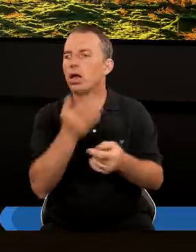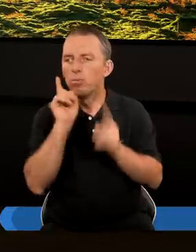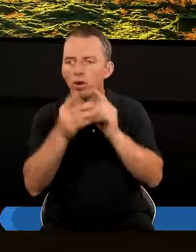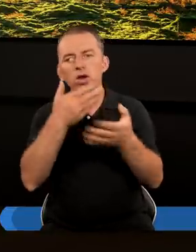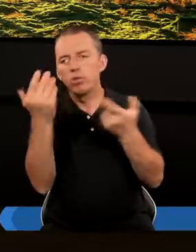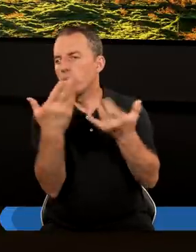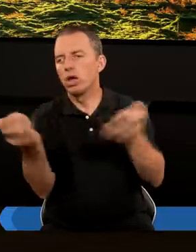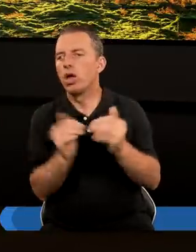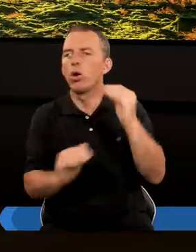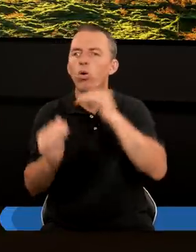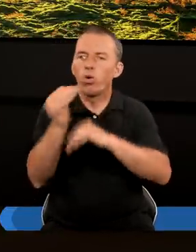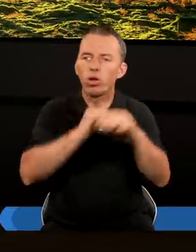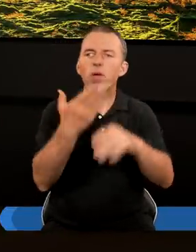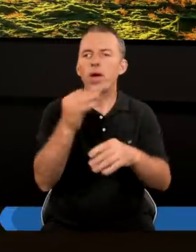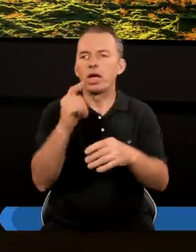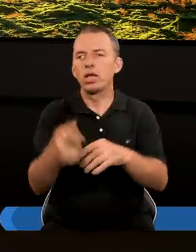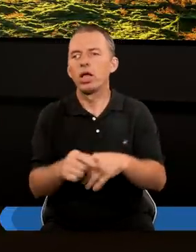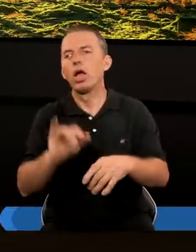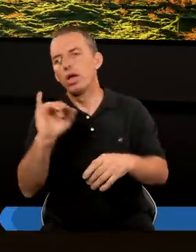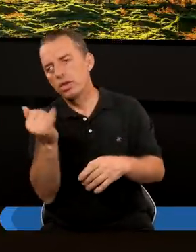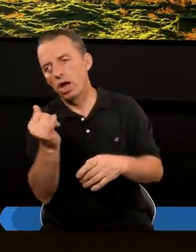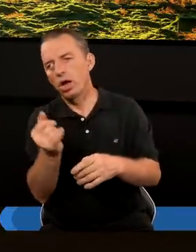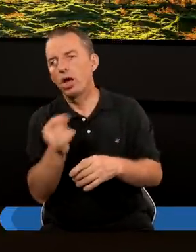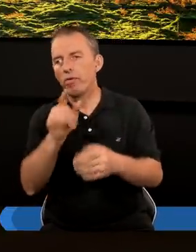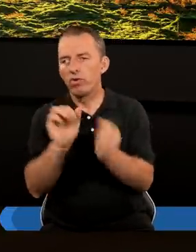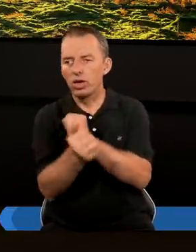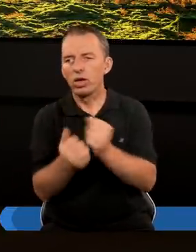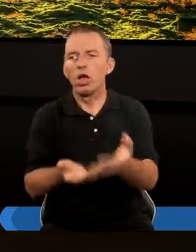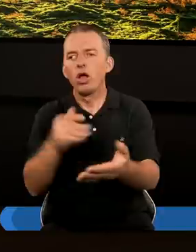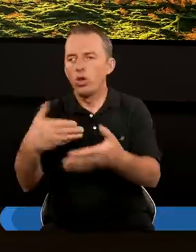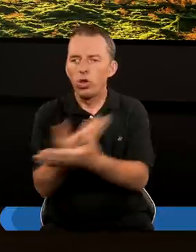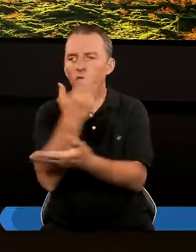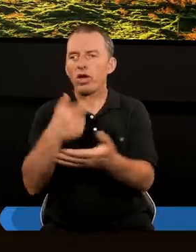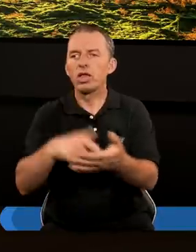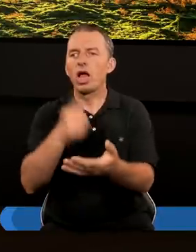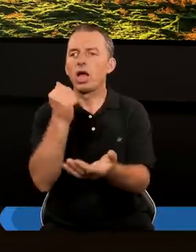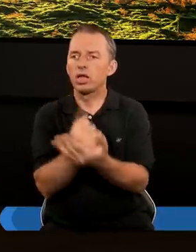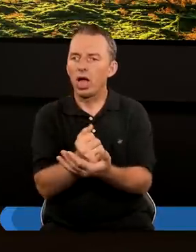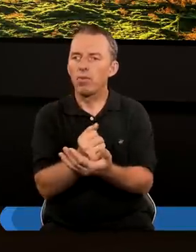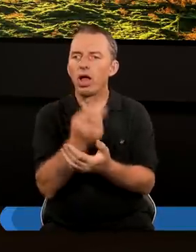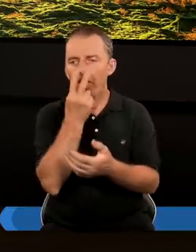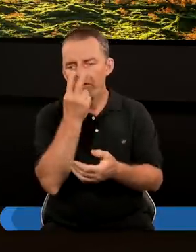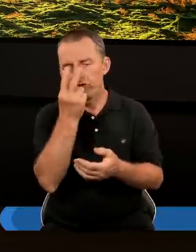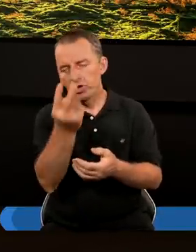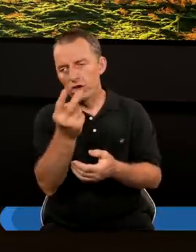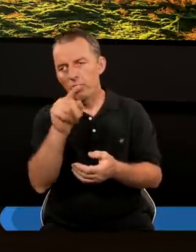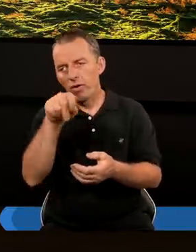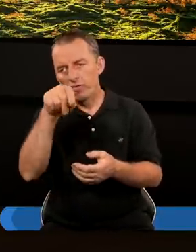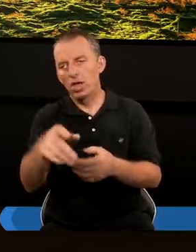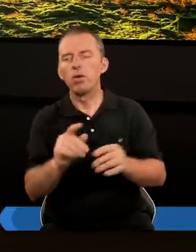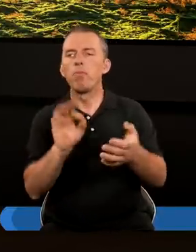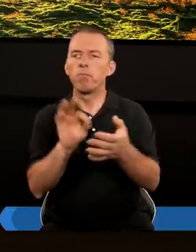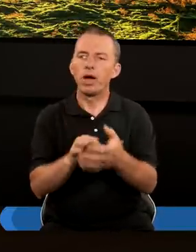Ale faktycznie faktycznie Nie ma nigdzie Góry Megiddo Jak wzmiankuje to Nowy Testament Czyli widzimy w tym